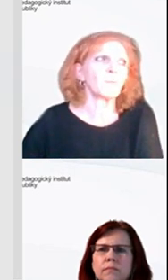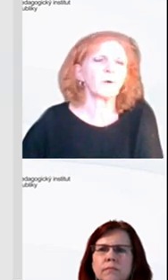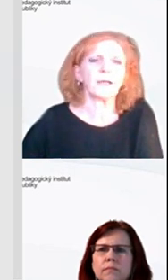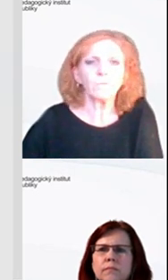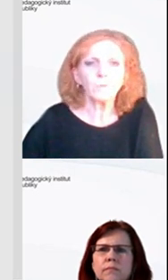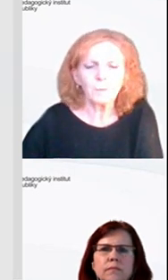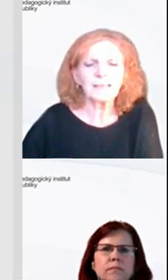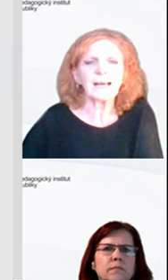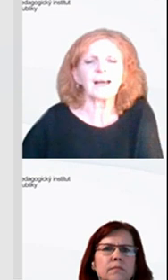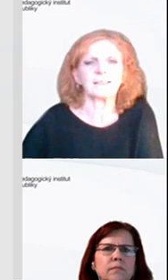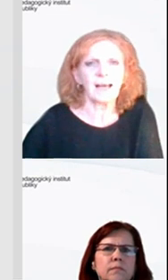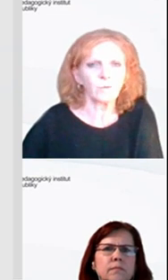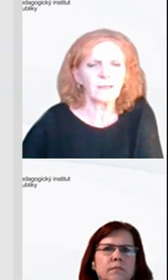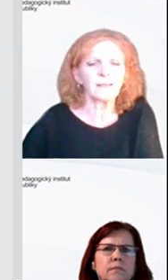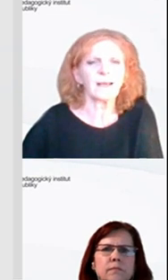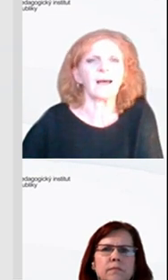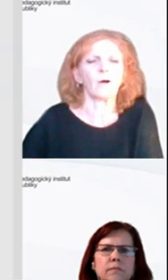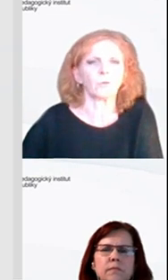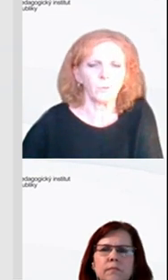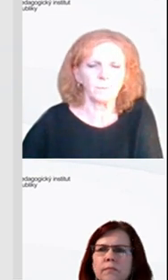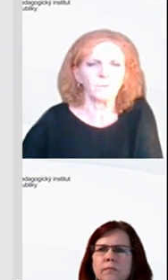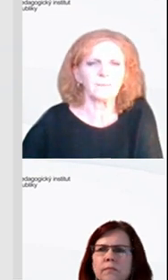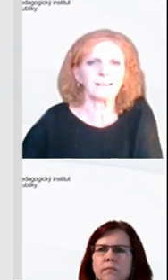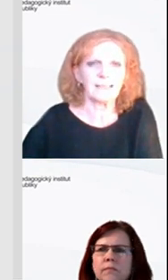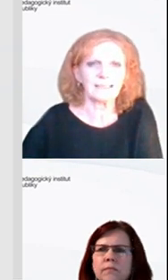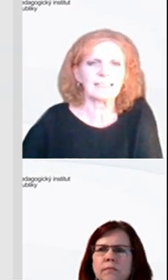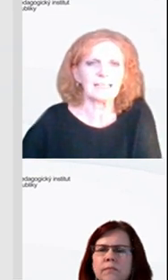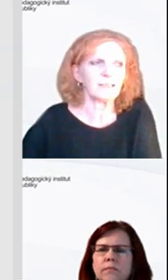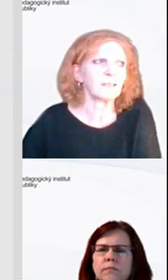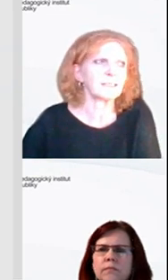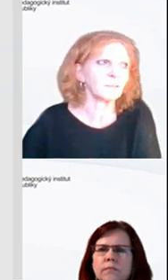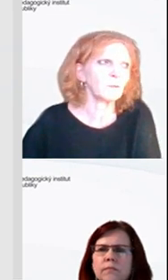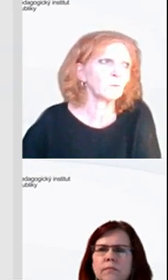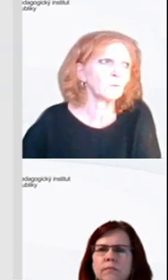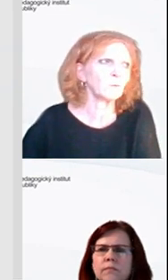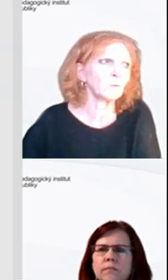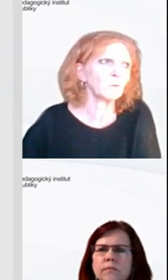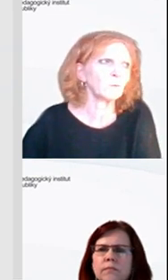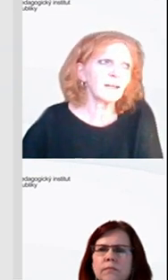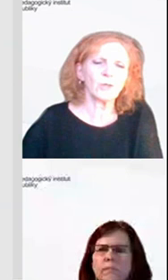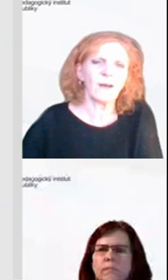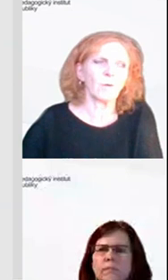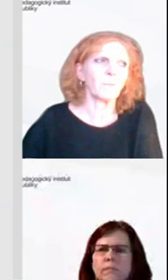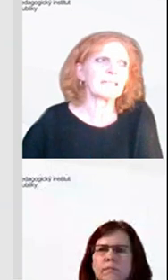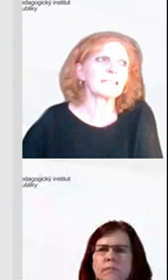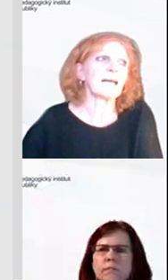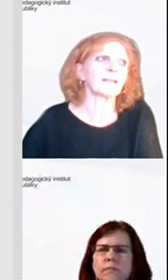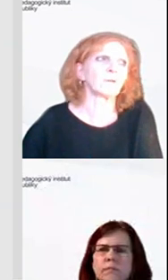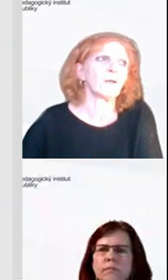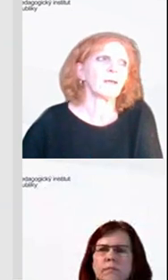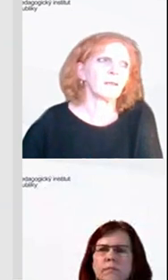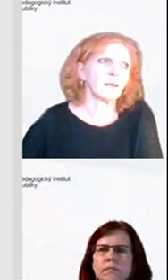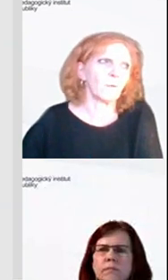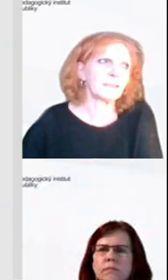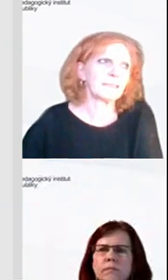vzdělávací obor informatika, ale zároveň, a o tom budeme povídat dnes celých 90 minut, nová klíčová kompetence